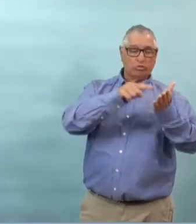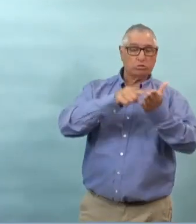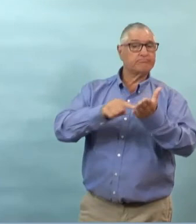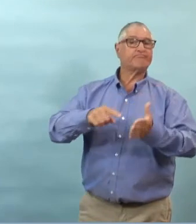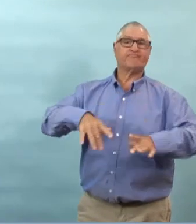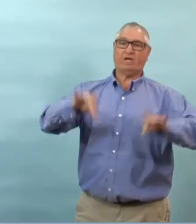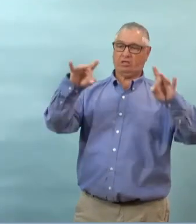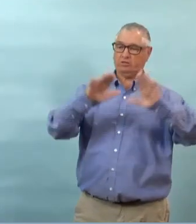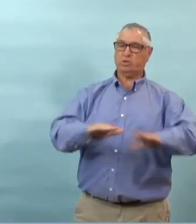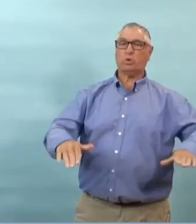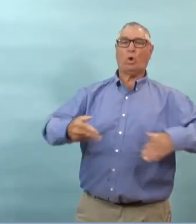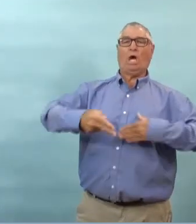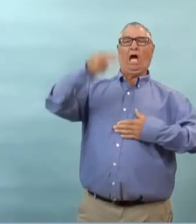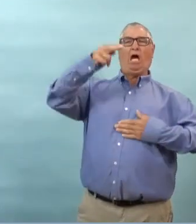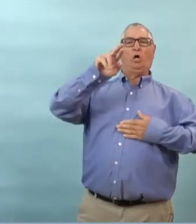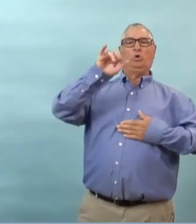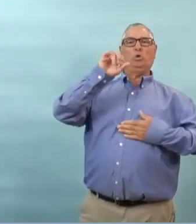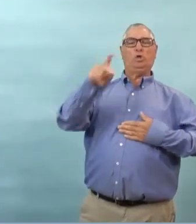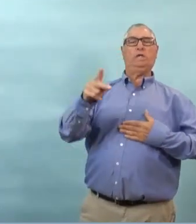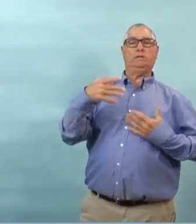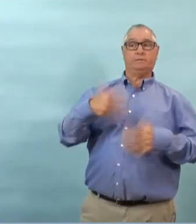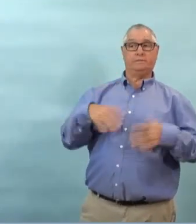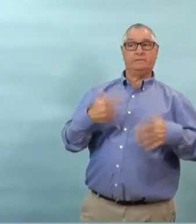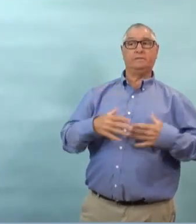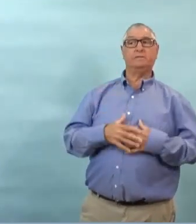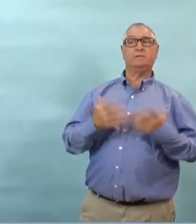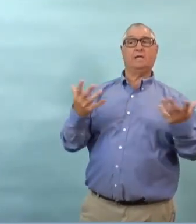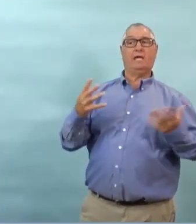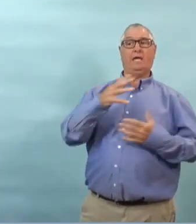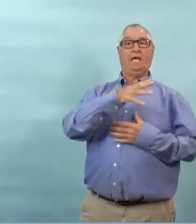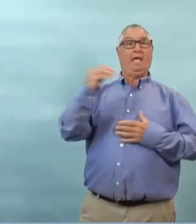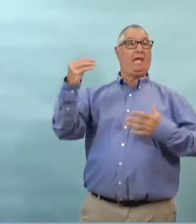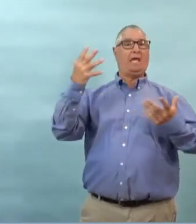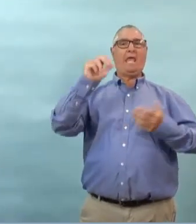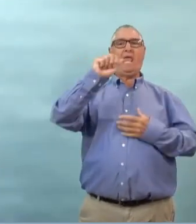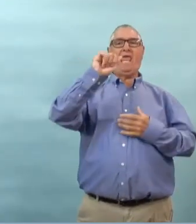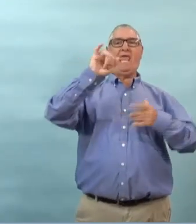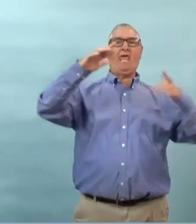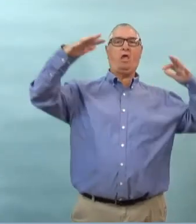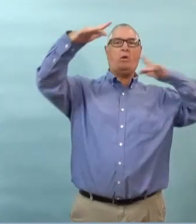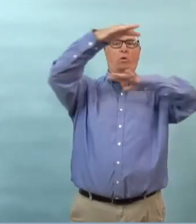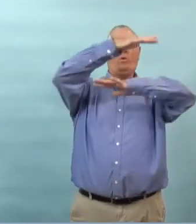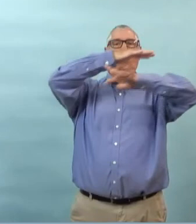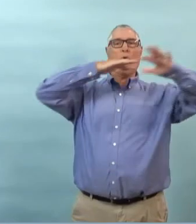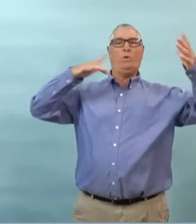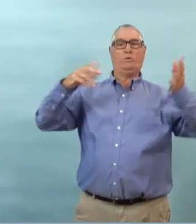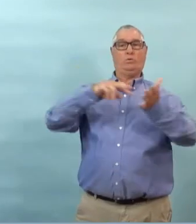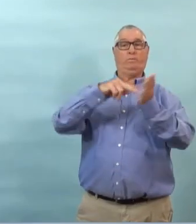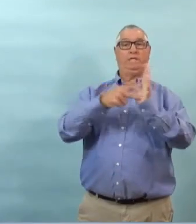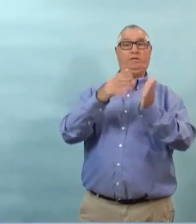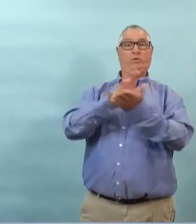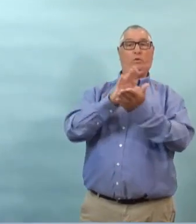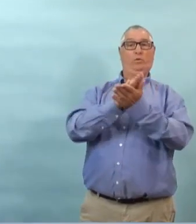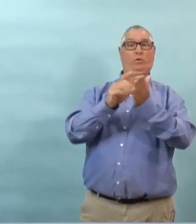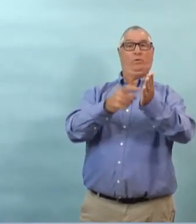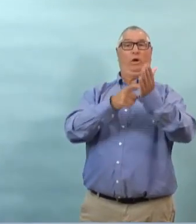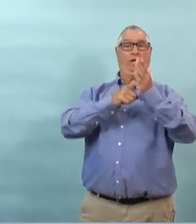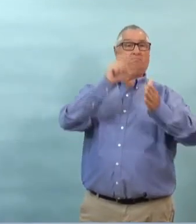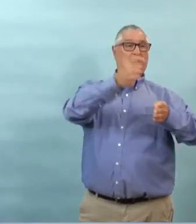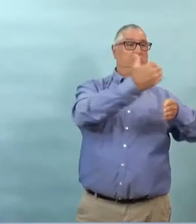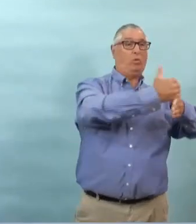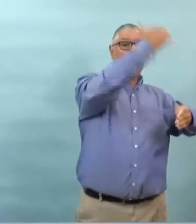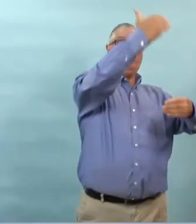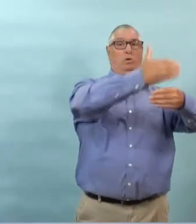alors la science n pas encore clair mais on est en train de se pencher sur la question de la contribution des systèmes de ventilation dans les